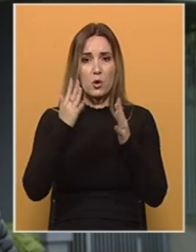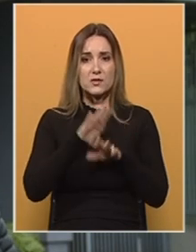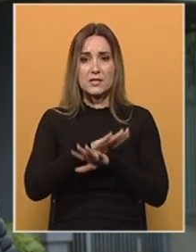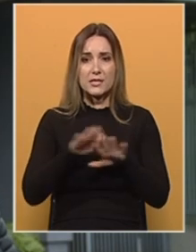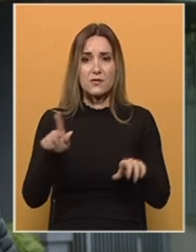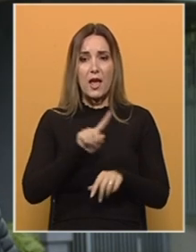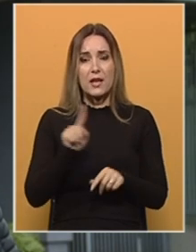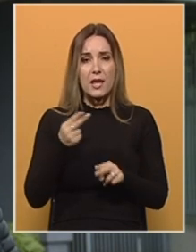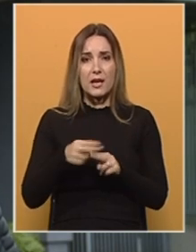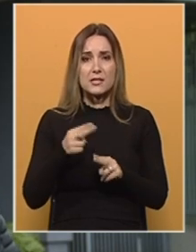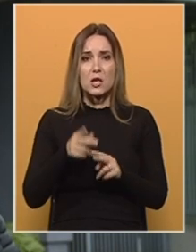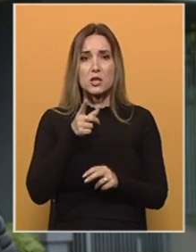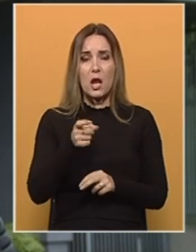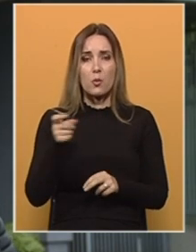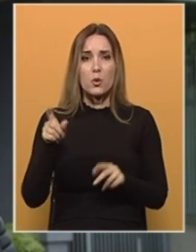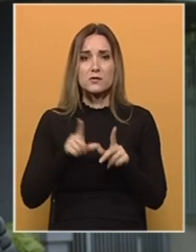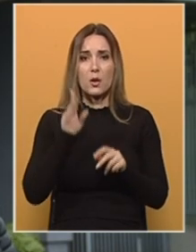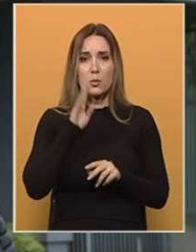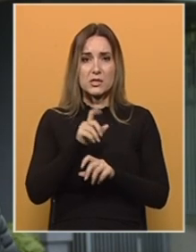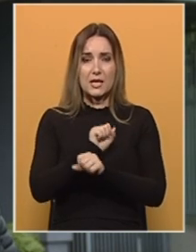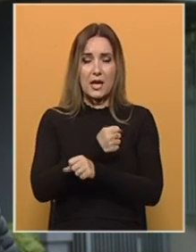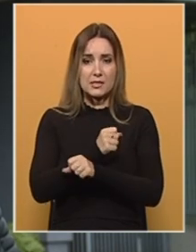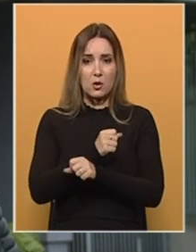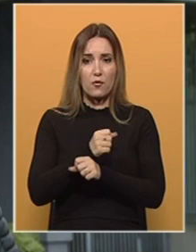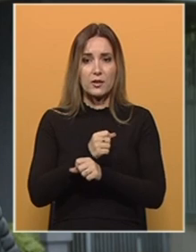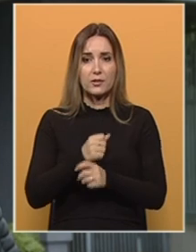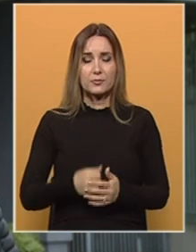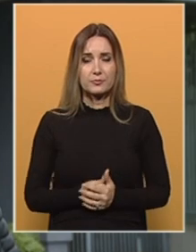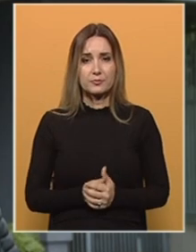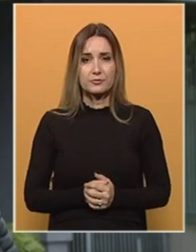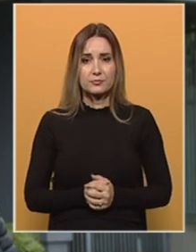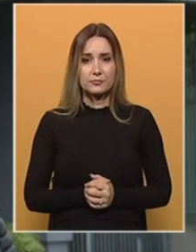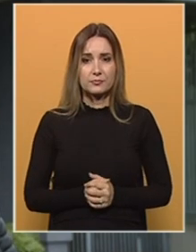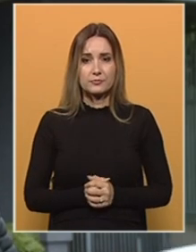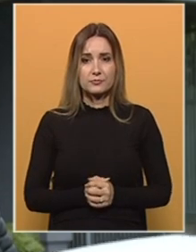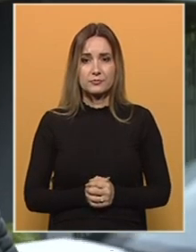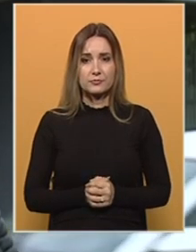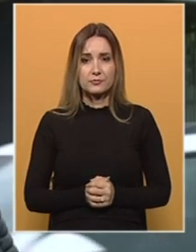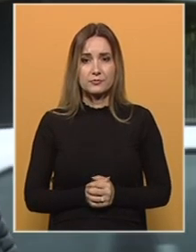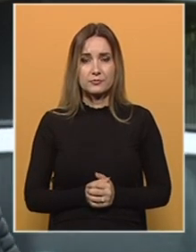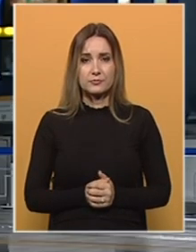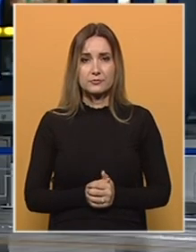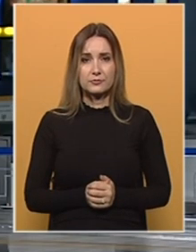sva nerazjašnjena ubojstva u Bosni i Hercegovini. Dario Drmać, BHT1, Sarajevo.